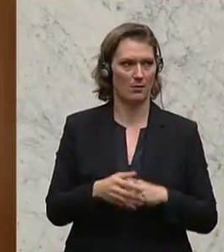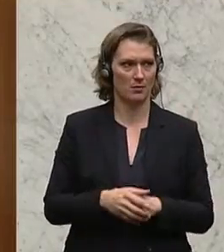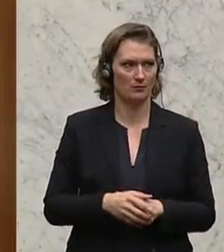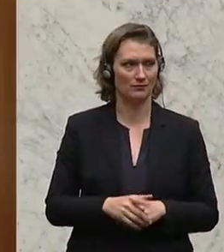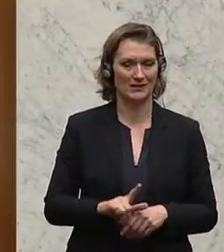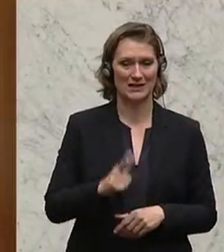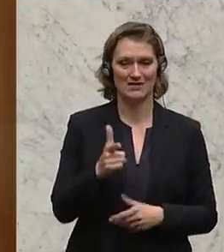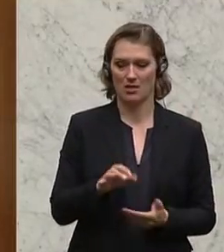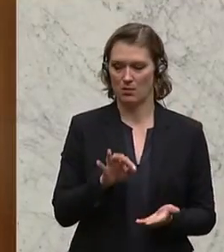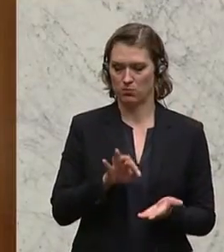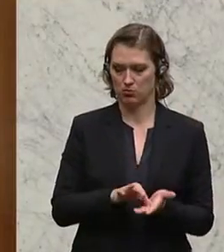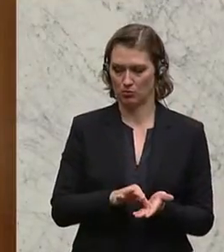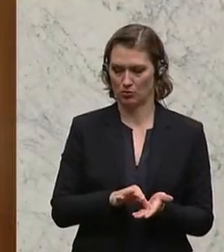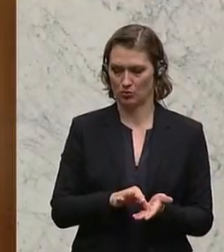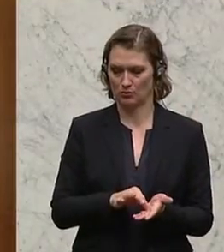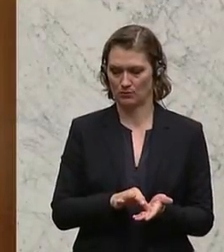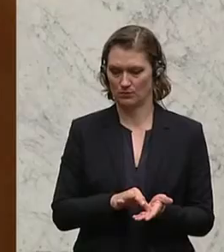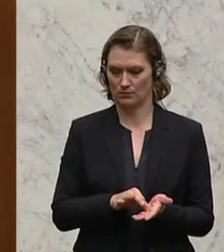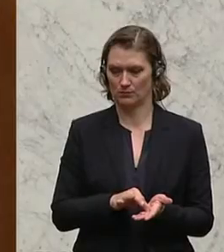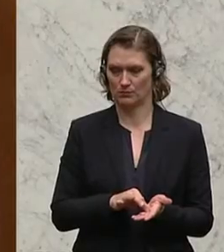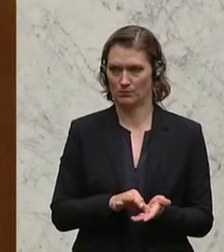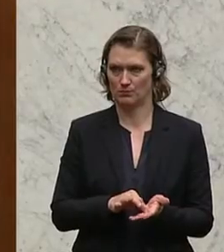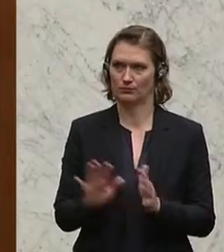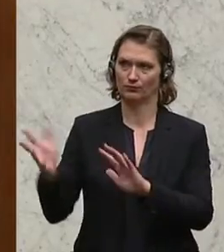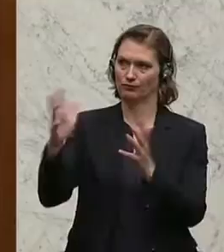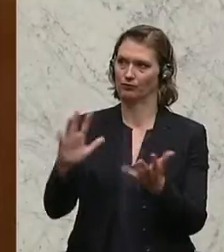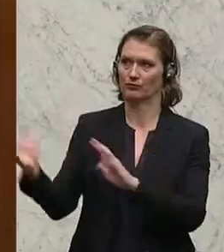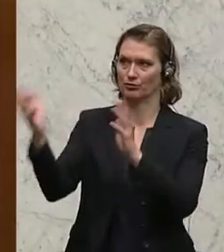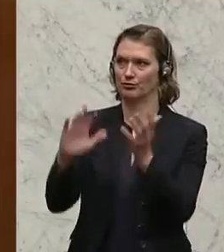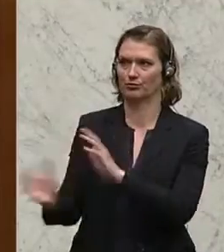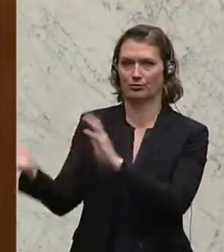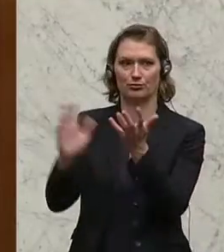Der zweite Punkt. Wir können